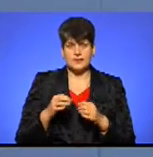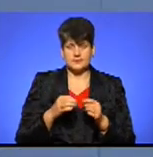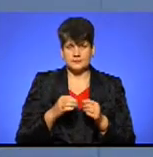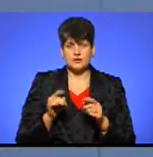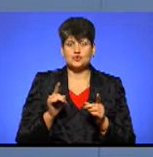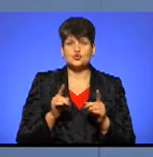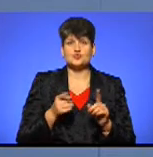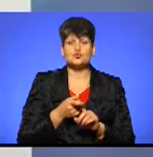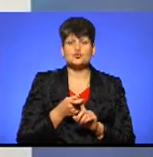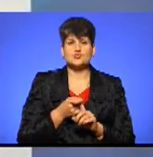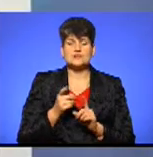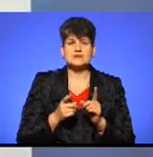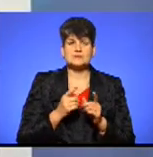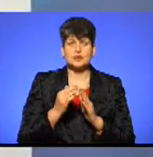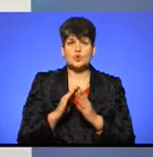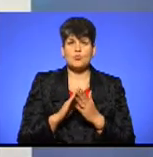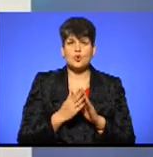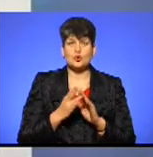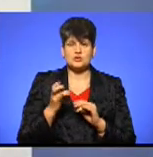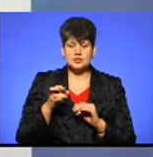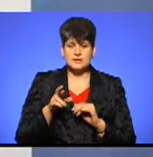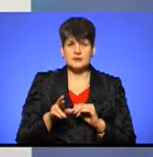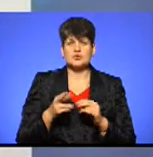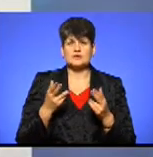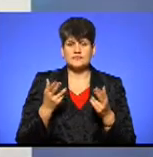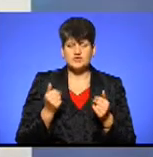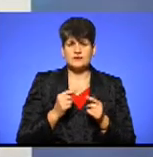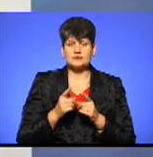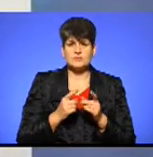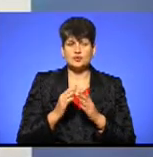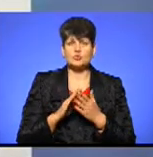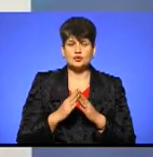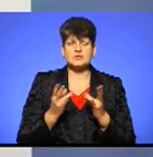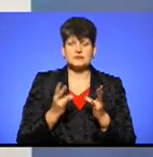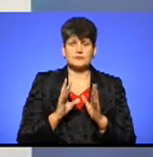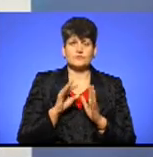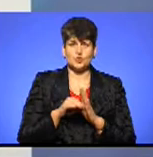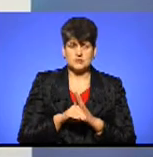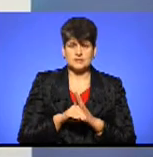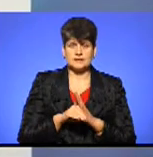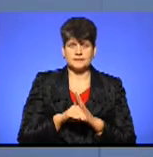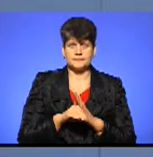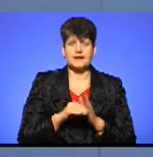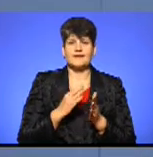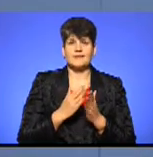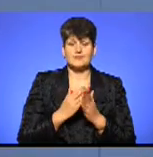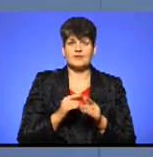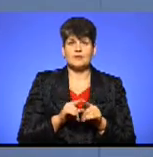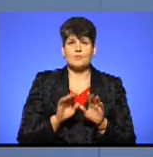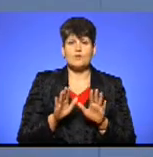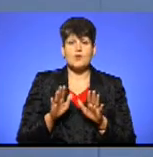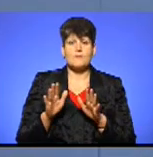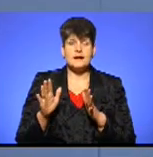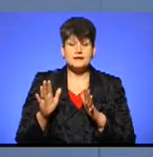Що ж стосується змін до положення, то звичайно, що змін до положення потрібно вносити. Але є теж певні моменти,